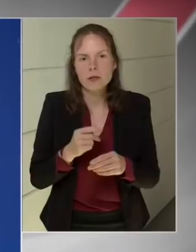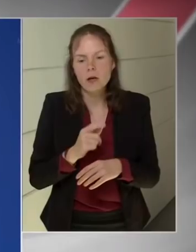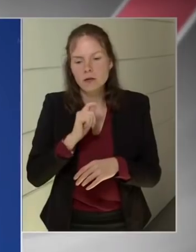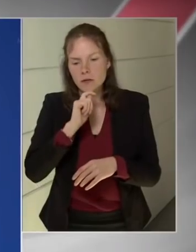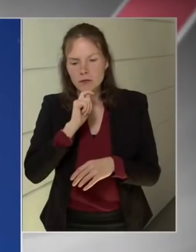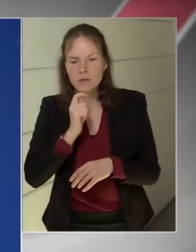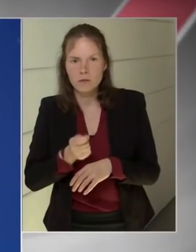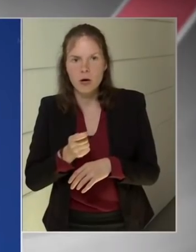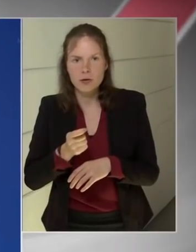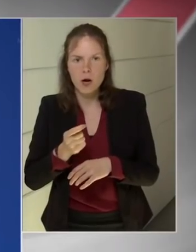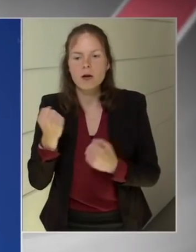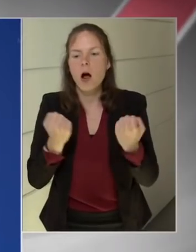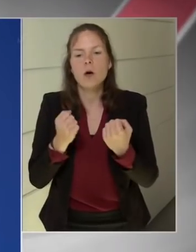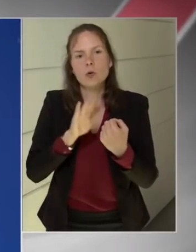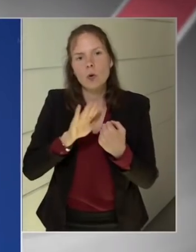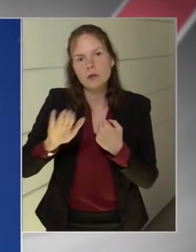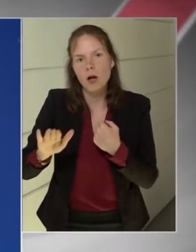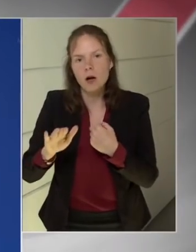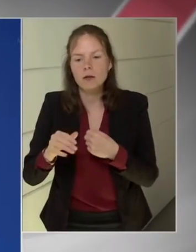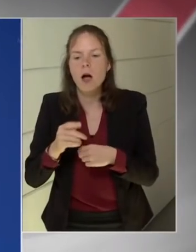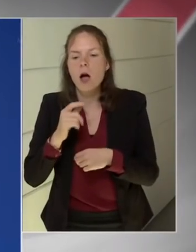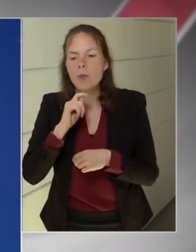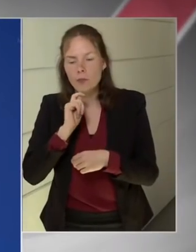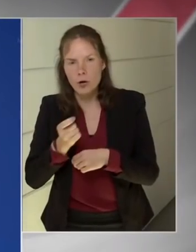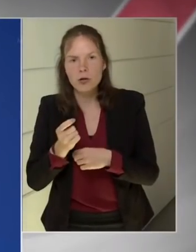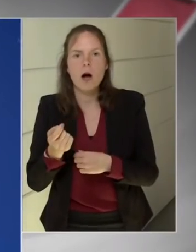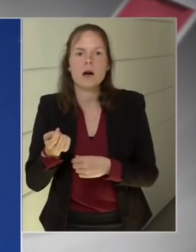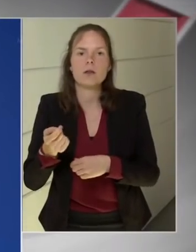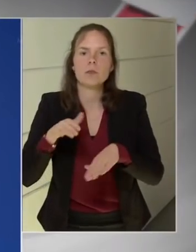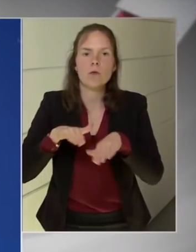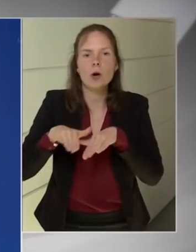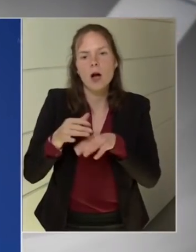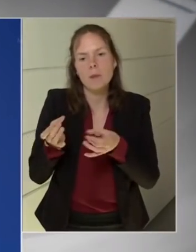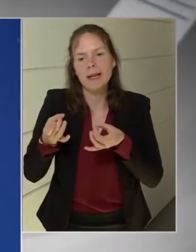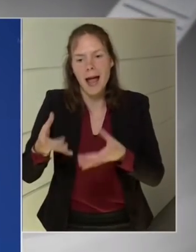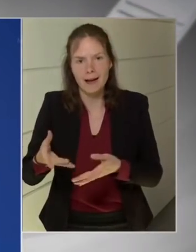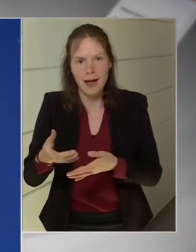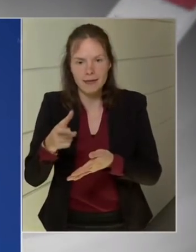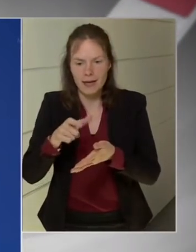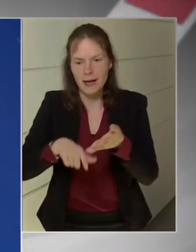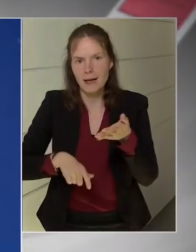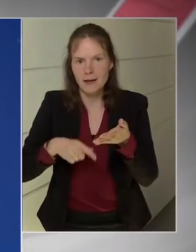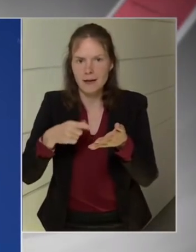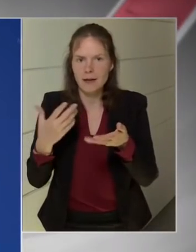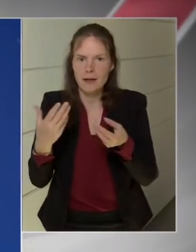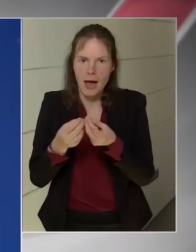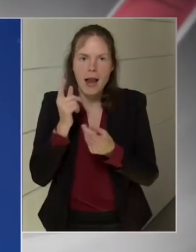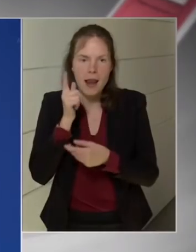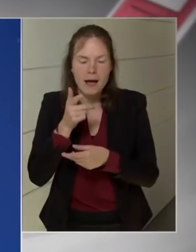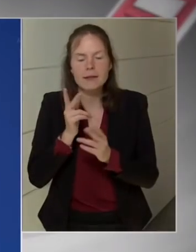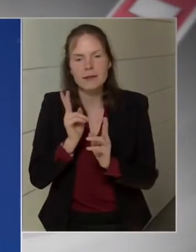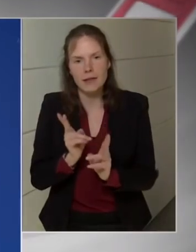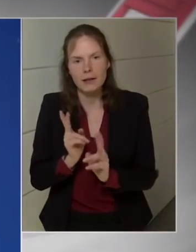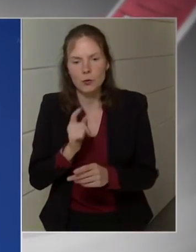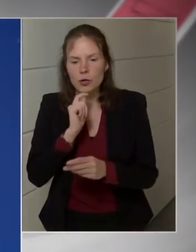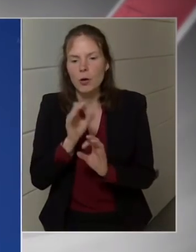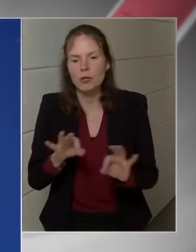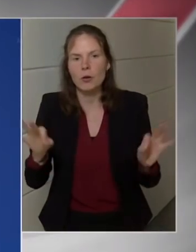tesszük lehetővé a tankolást a benzinkutaknál, úgyhogy ezt a holnapi naptól be fogjuk vezetni. A magyar